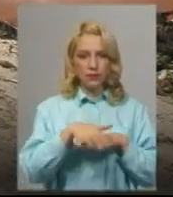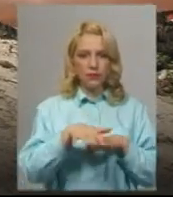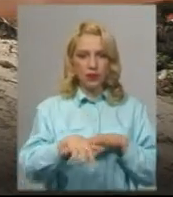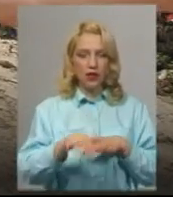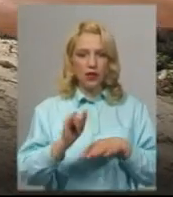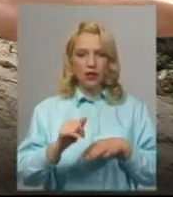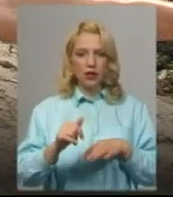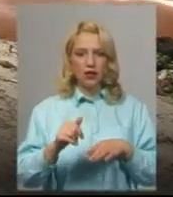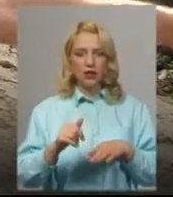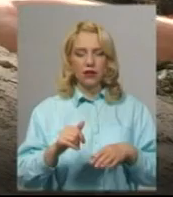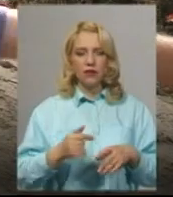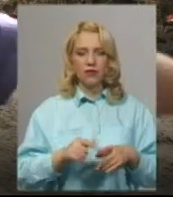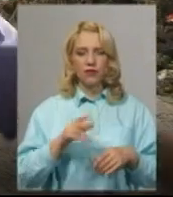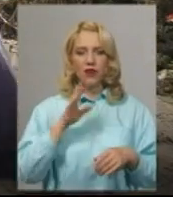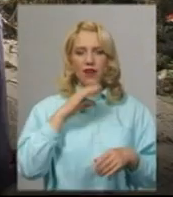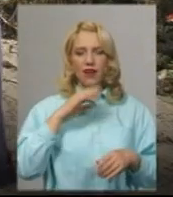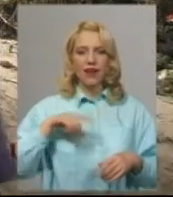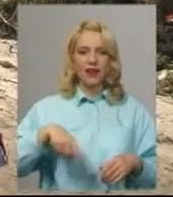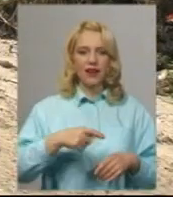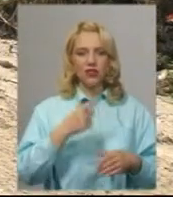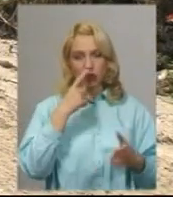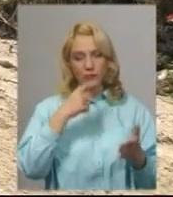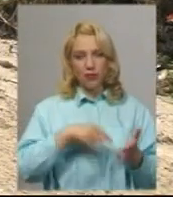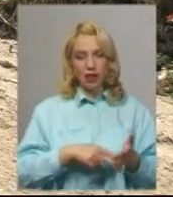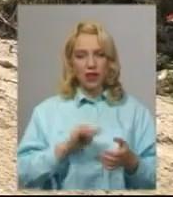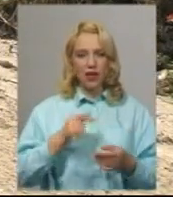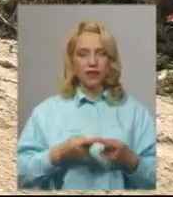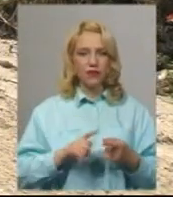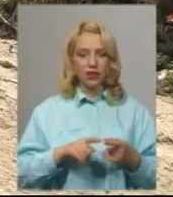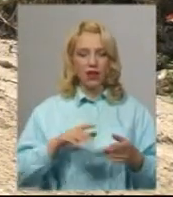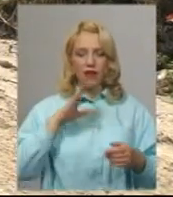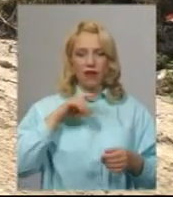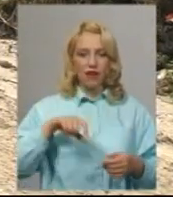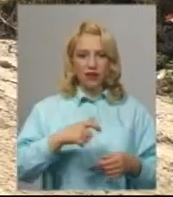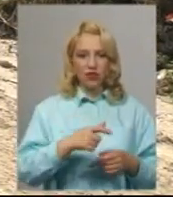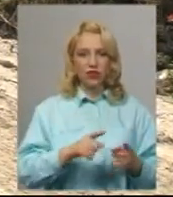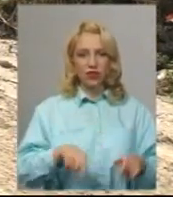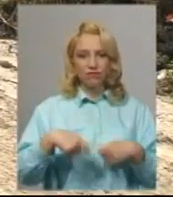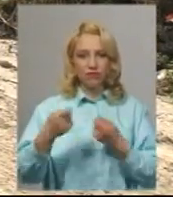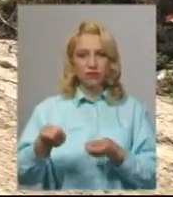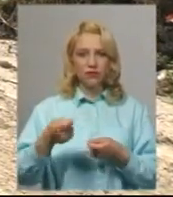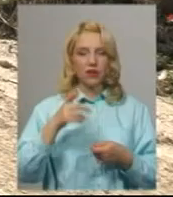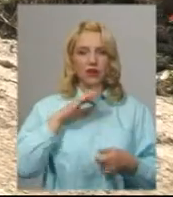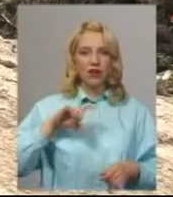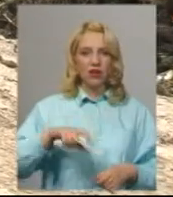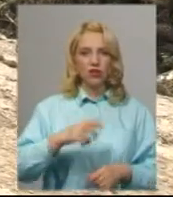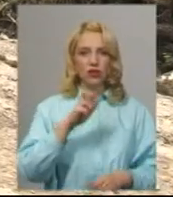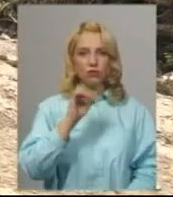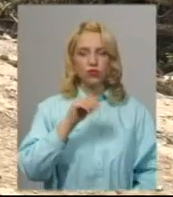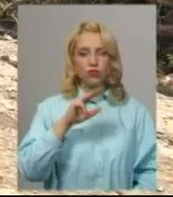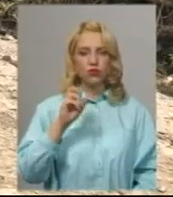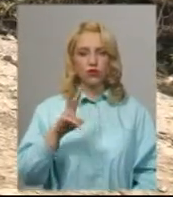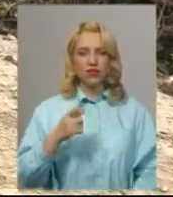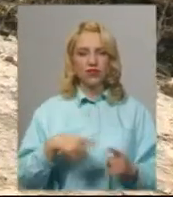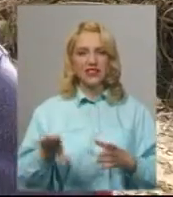і впав в приток річечки, яка понесла далі в річку Божок. Оце